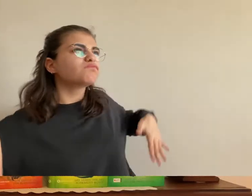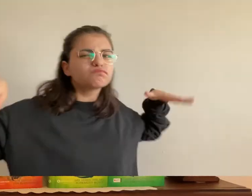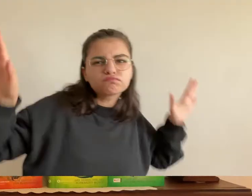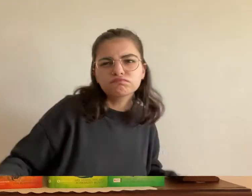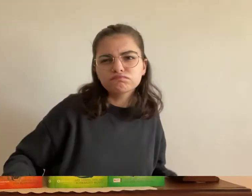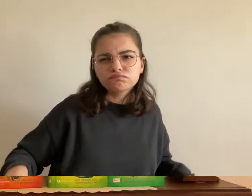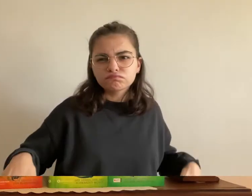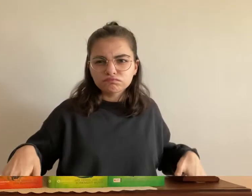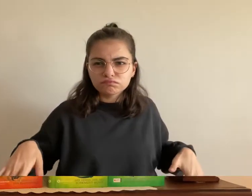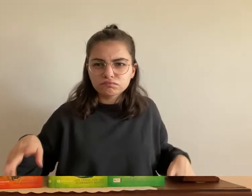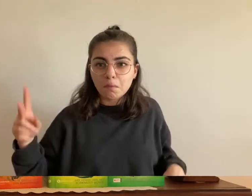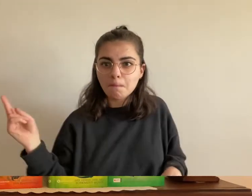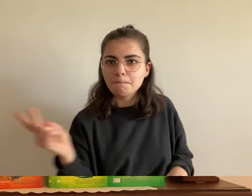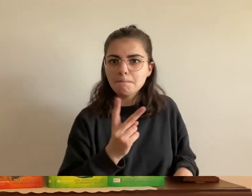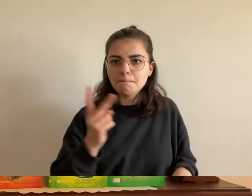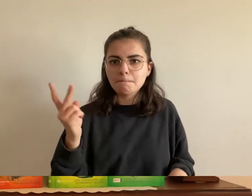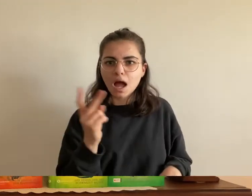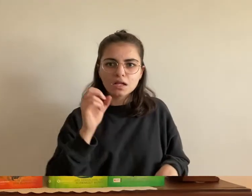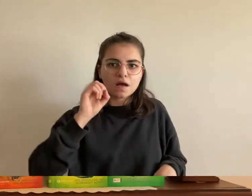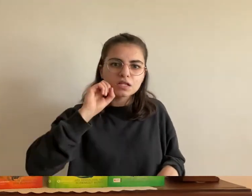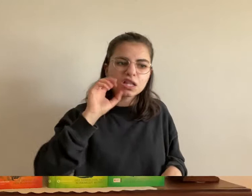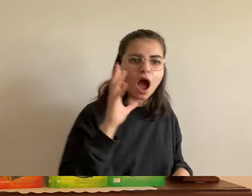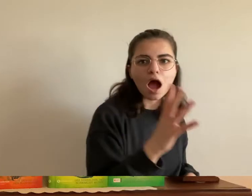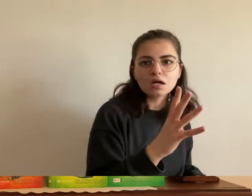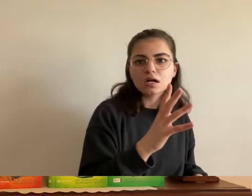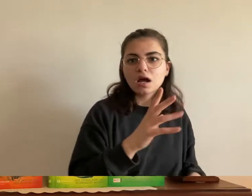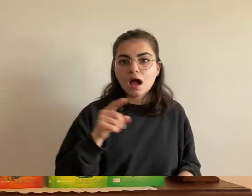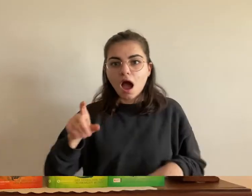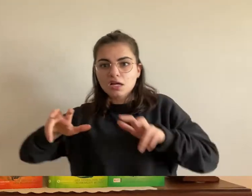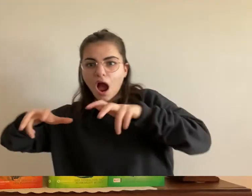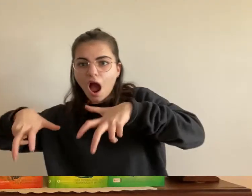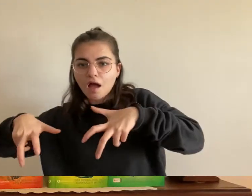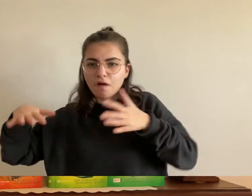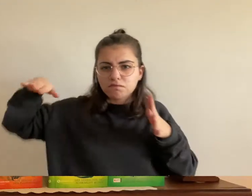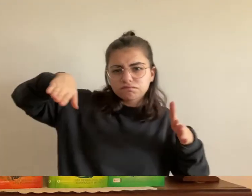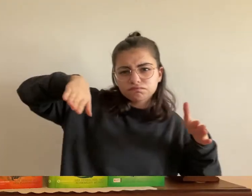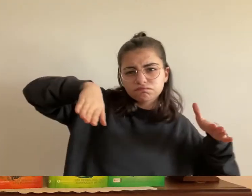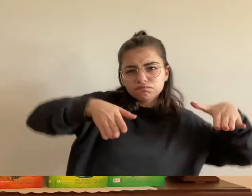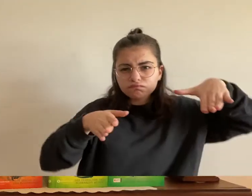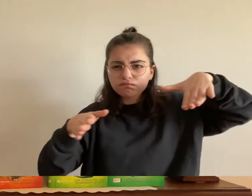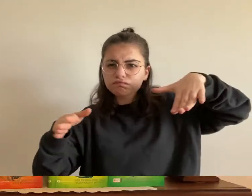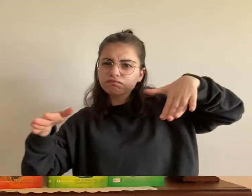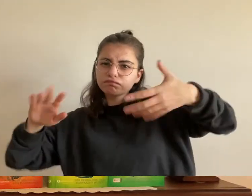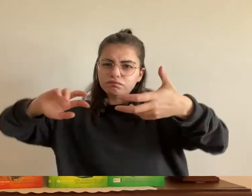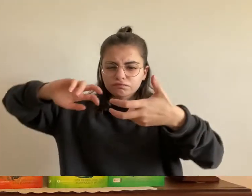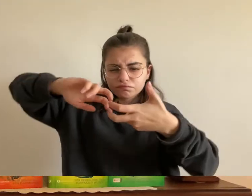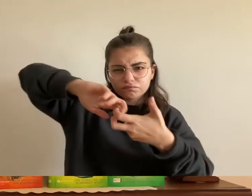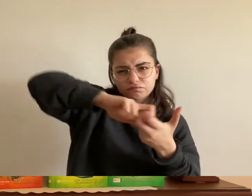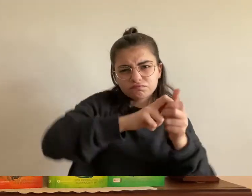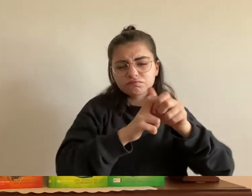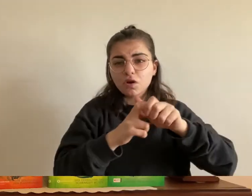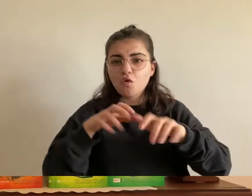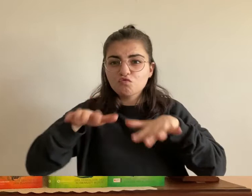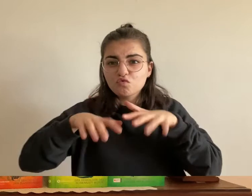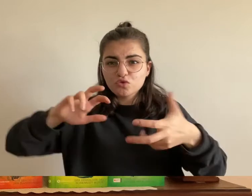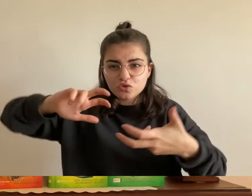luft prallten die beiden riesigen flugwesen mit voller wucht aufeinander und verhackten sich an den füßen sie schlugen wild mit den